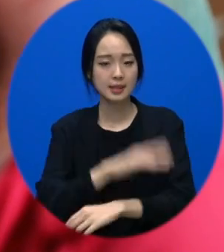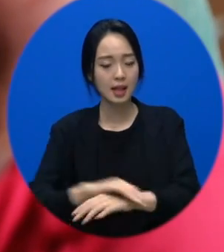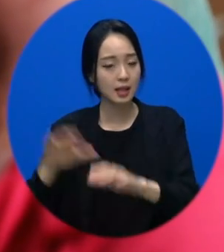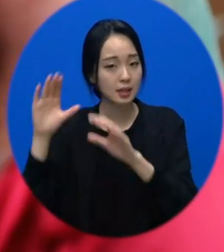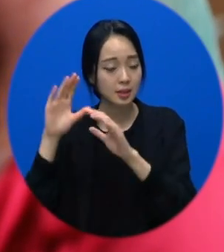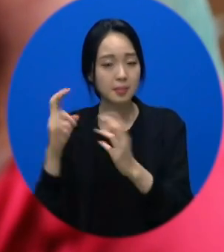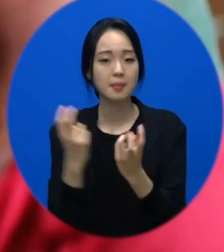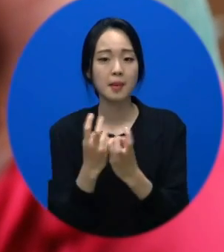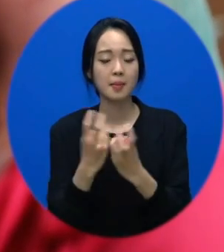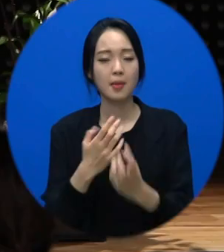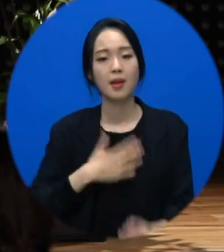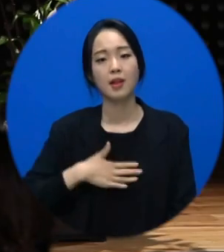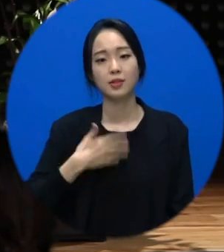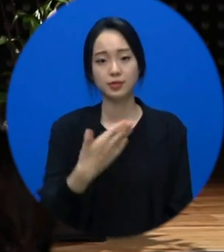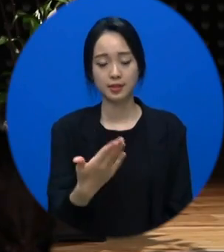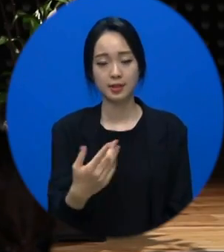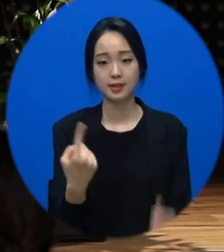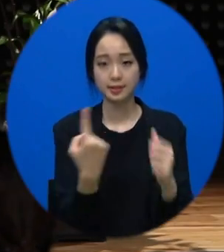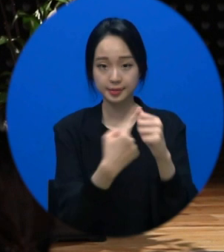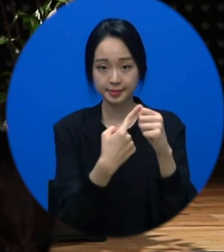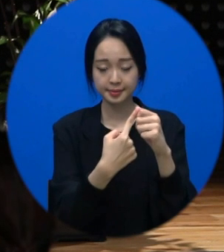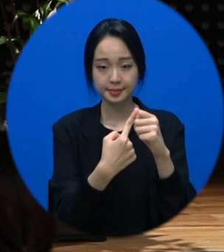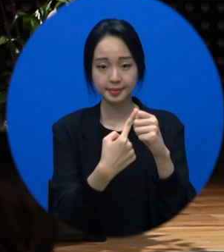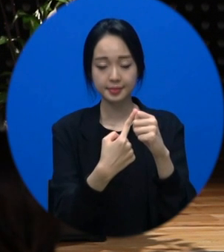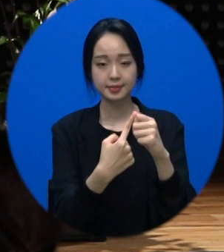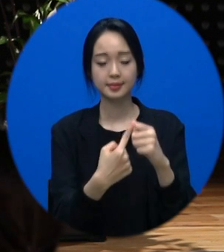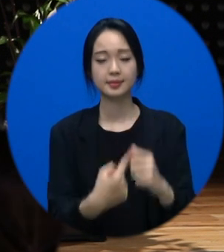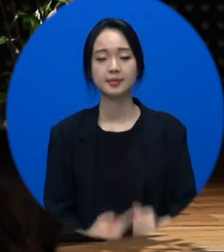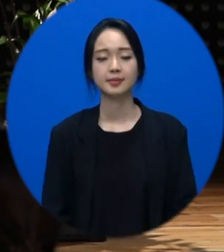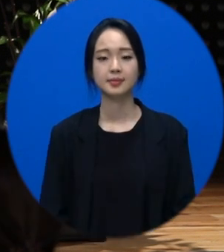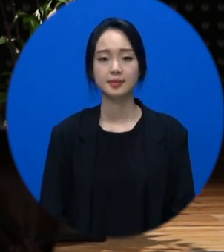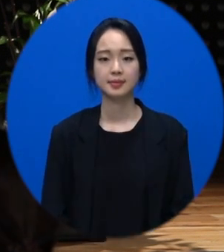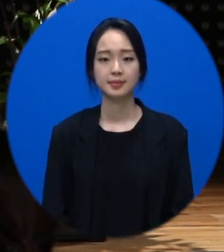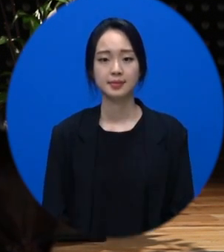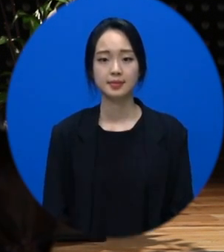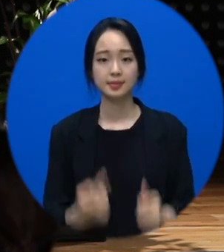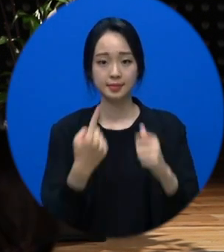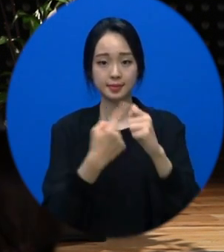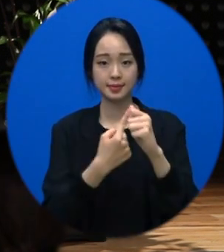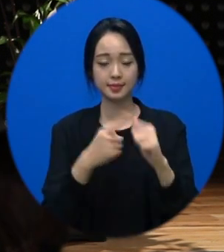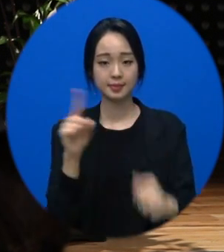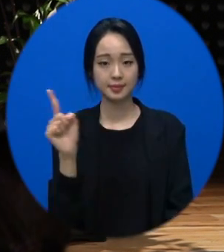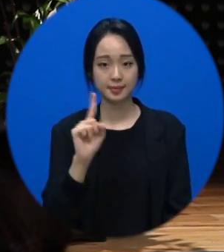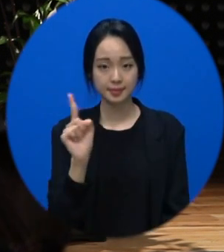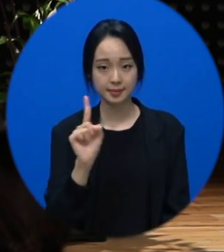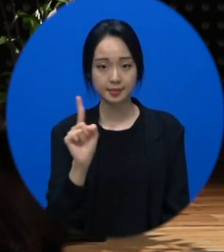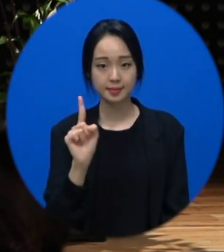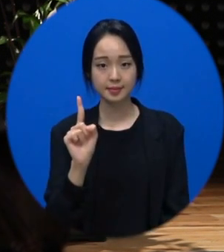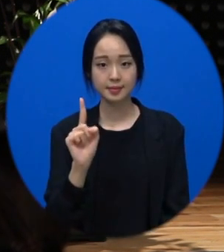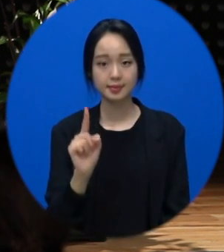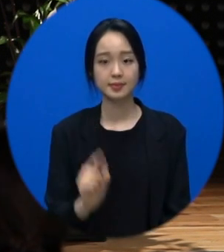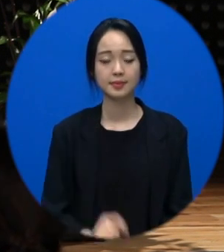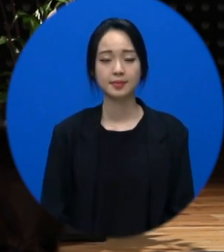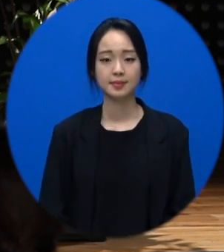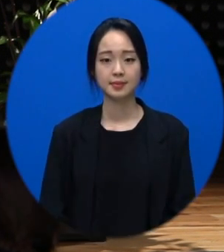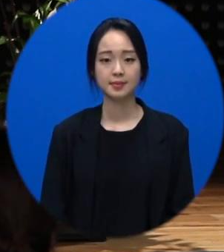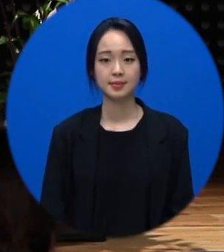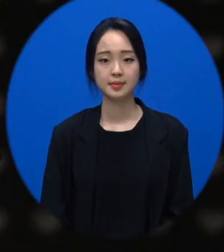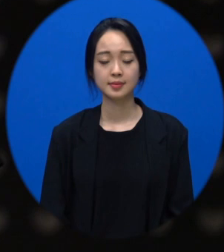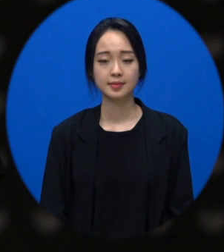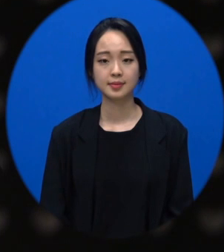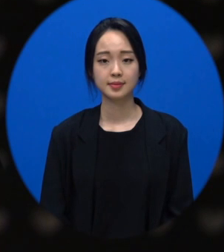아는 것일 수도 있어요. 첫 번째, 하지 말아야 될 것 중에 하나입니다. 모래시계거든요. 모래시계. 뭐냐면